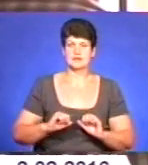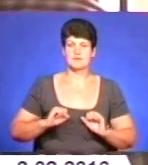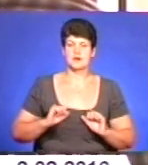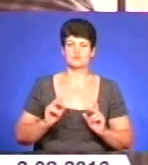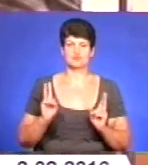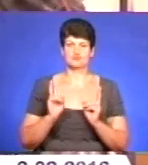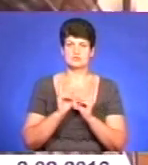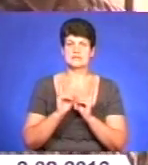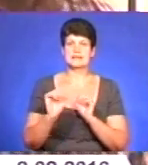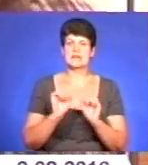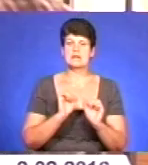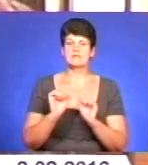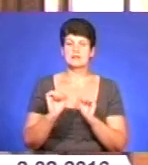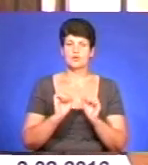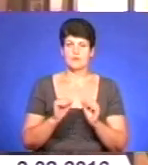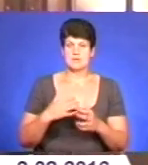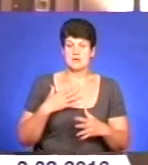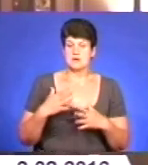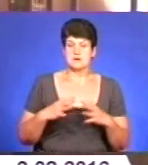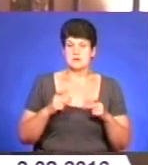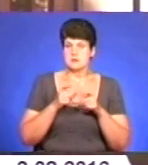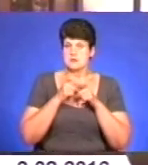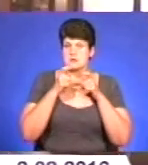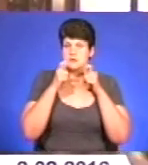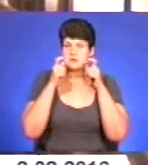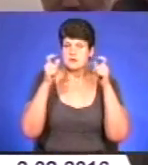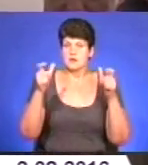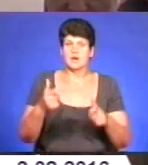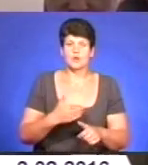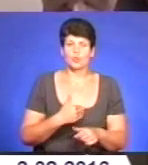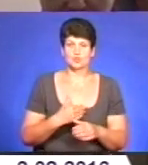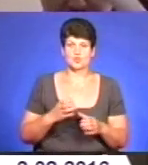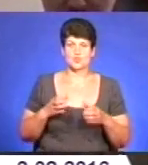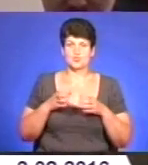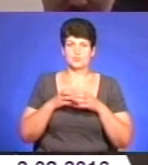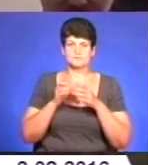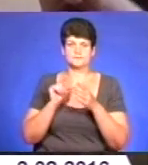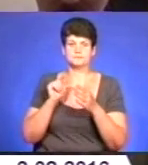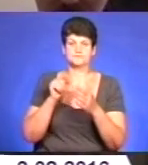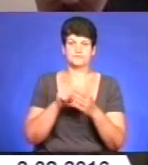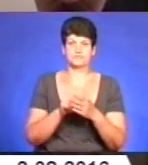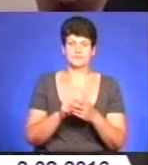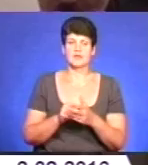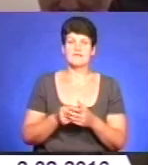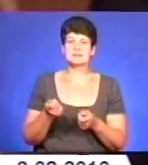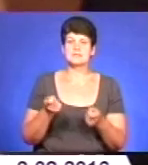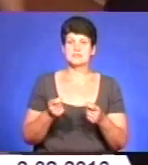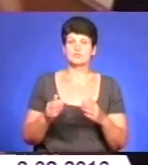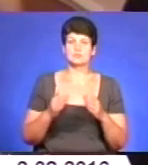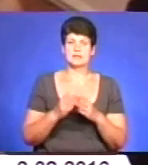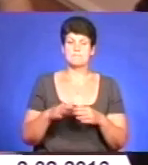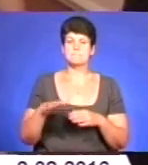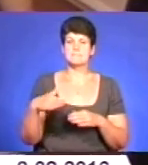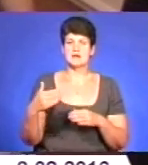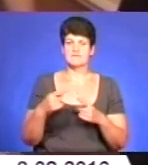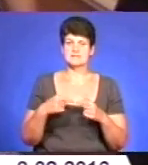зустрітися із керівником, на емоціях чинять галас і хочуть гуртом потрапити в адміністративну будівлю. Правий сектор підтримує